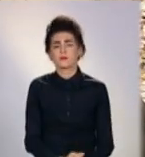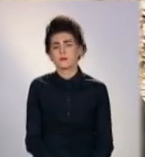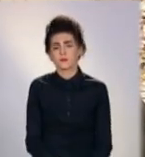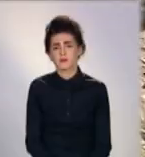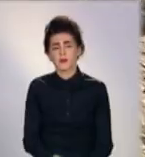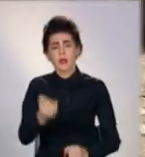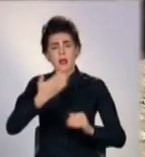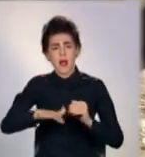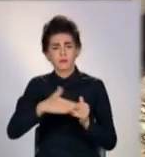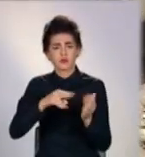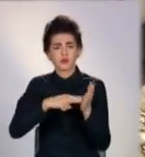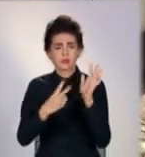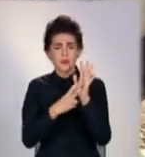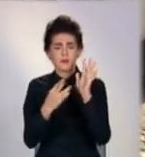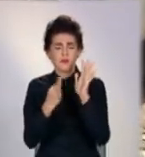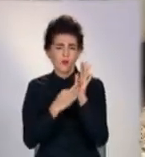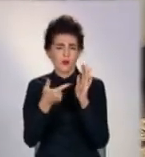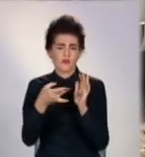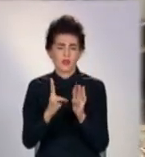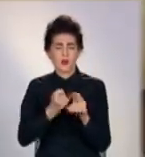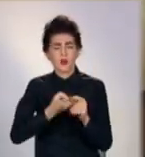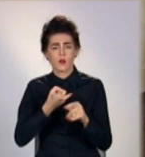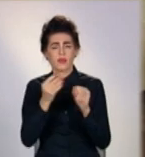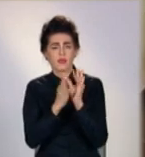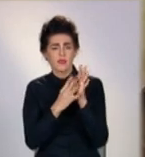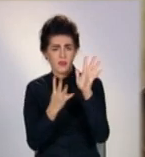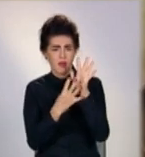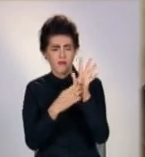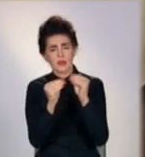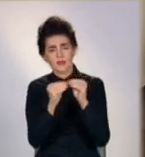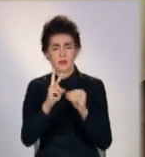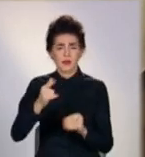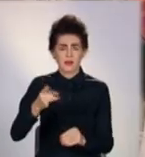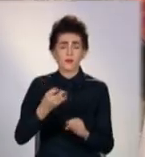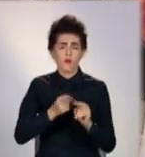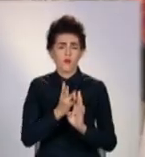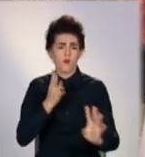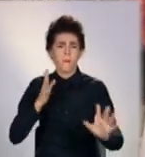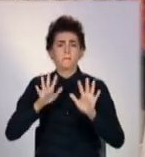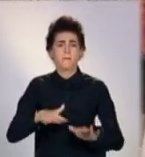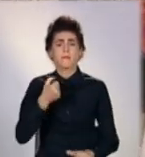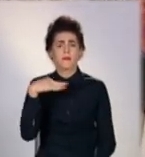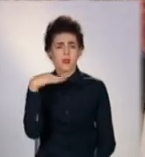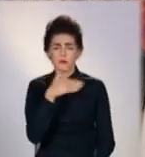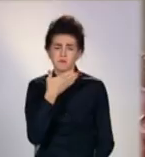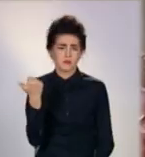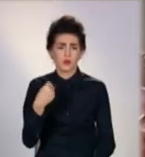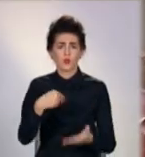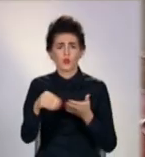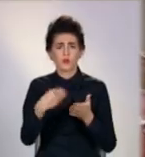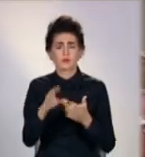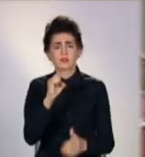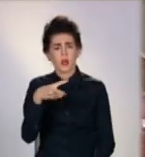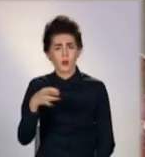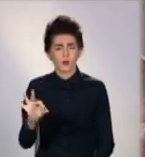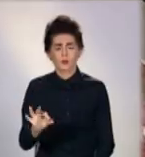Капуста коштує 7-8 гривень. Картопля в середньому 9-10 за кілограм. Черг на місних відділах немає. Єгор купує для родини